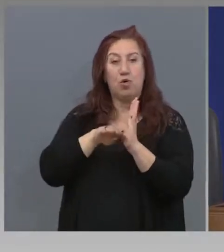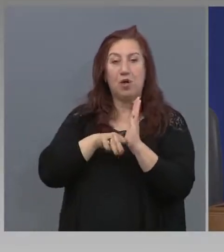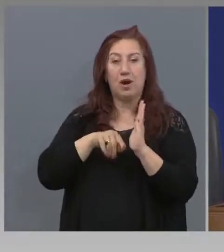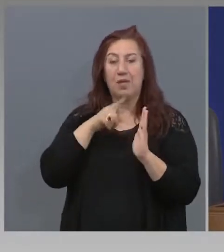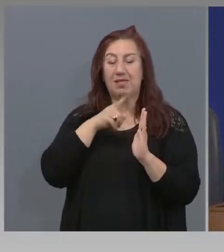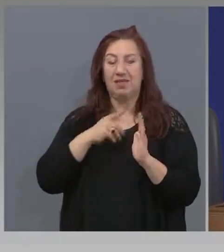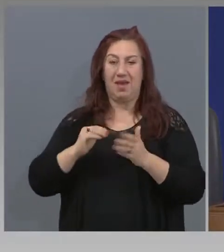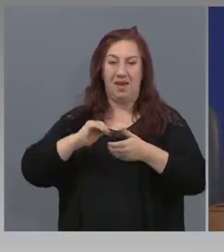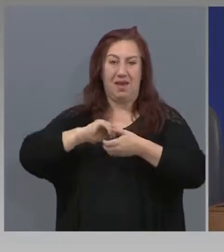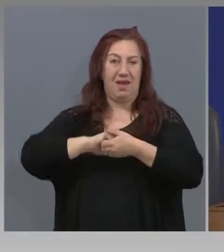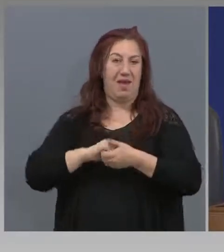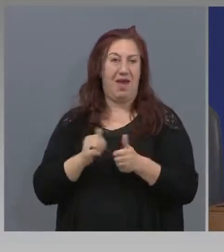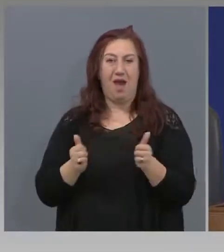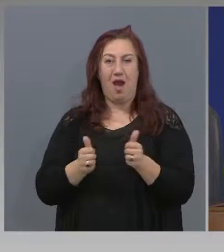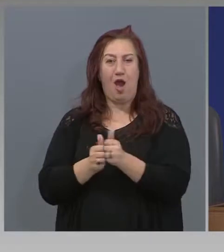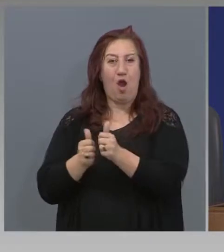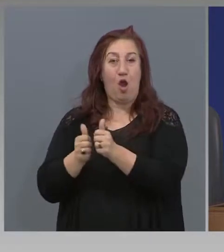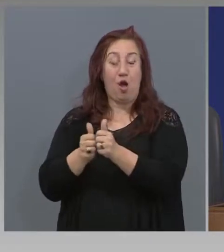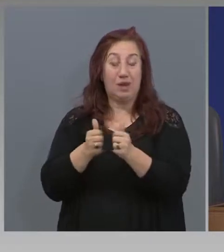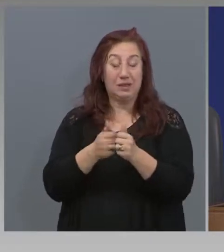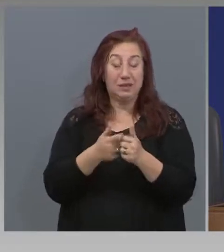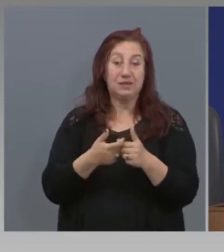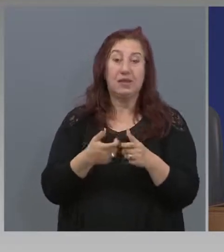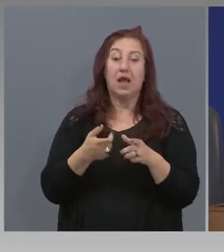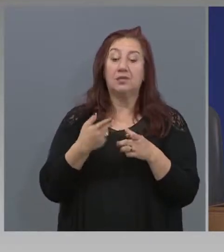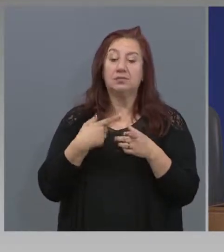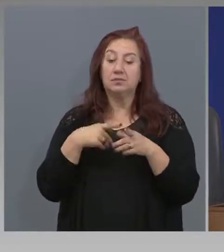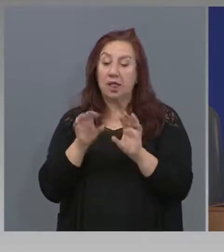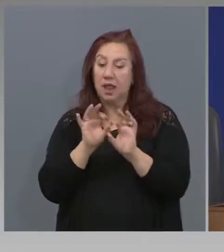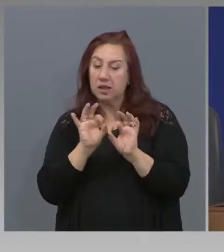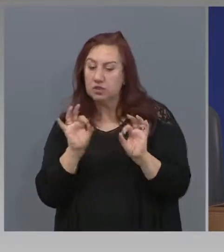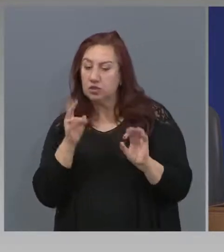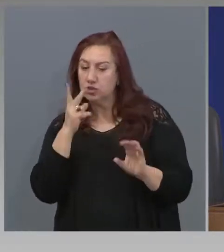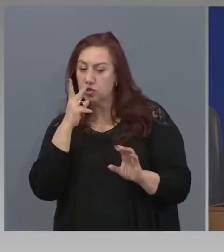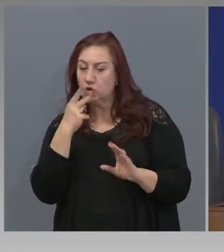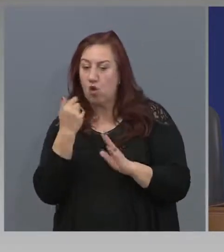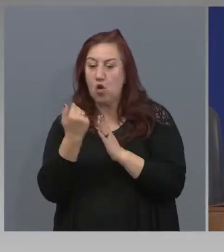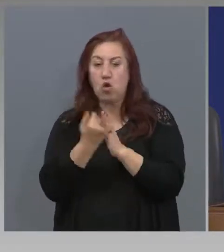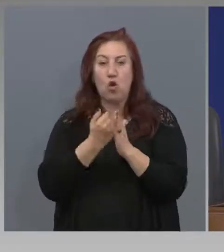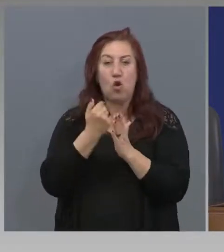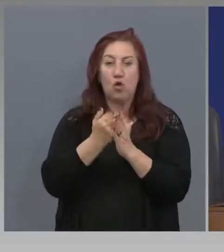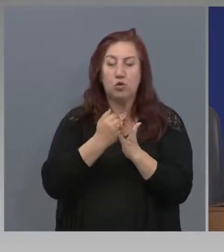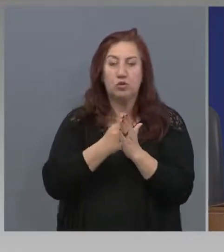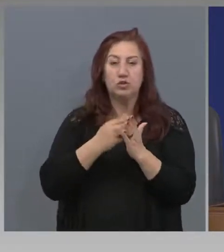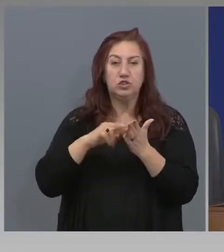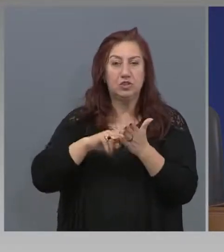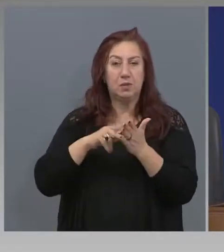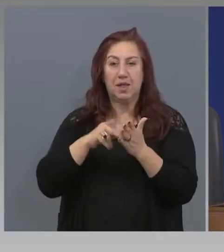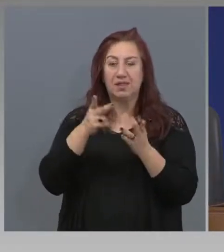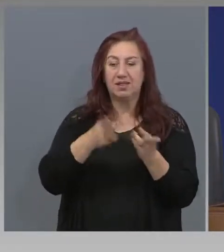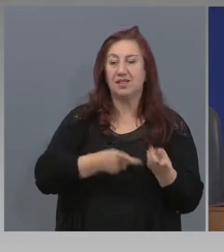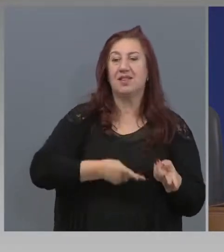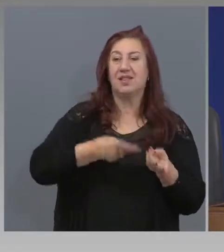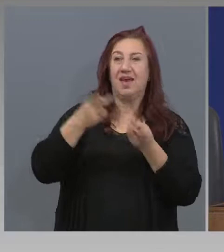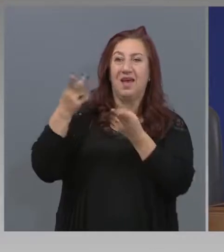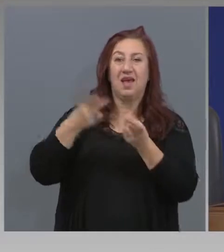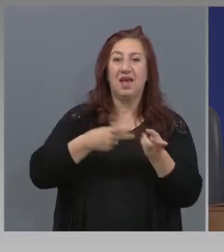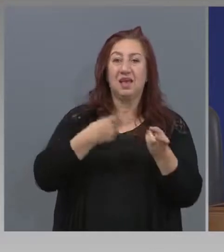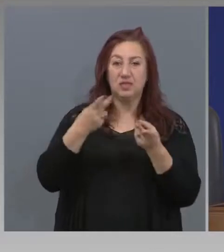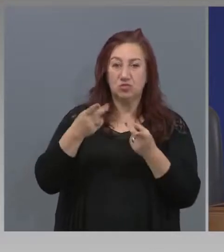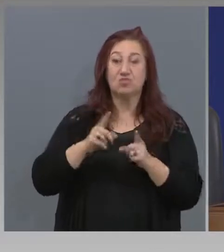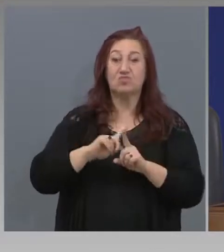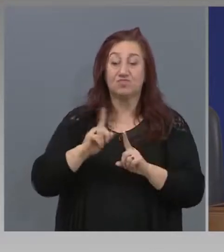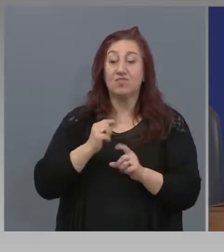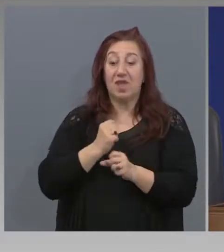Защото в чисто економически план вероятно износът тотално ще спре още за дълго време. А